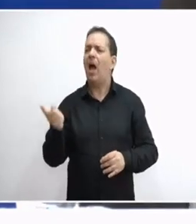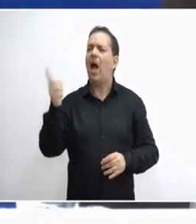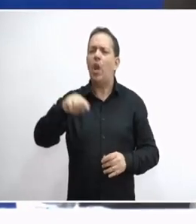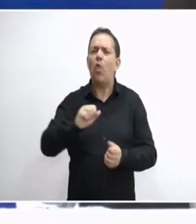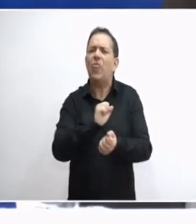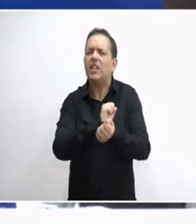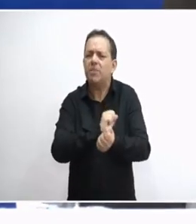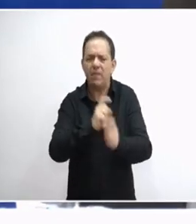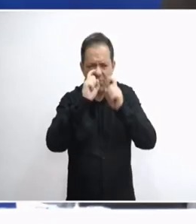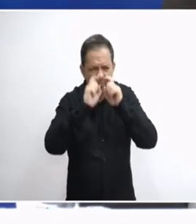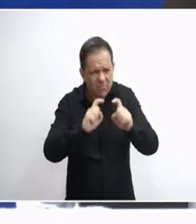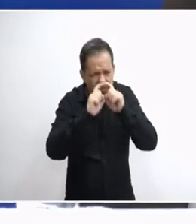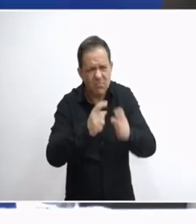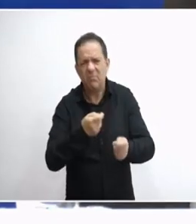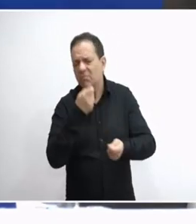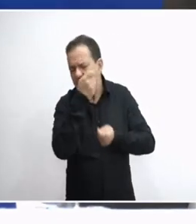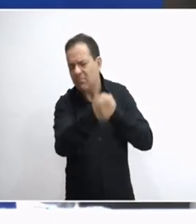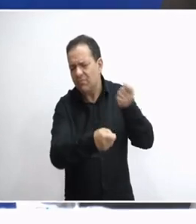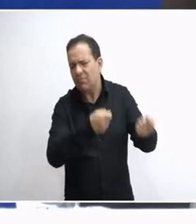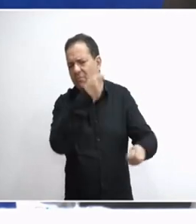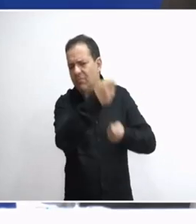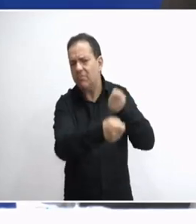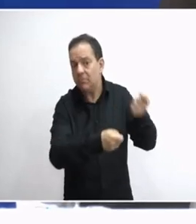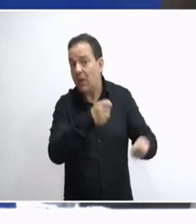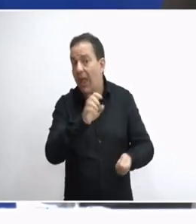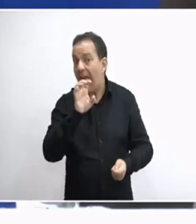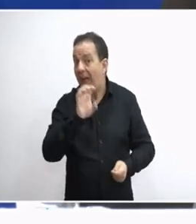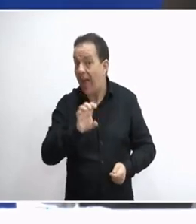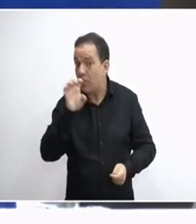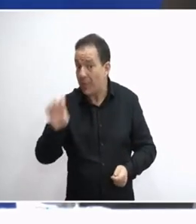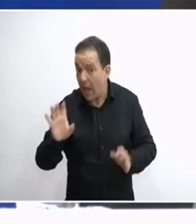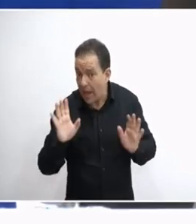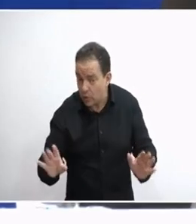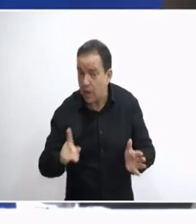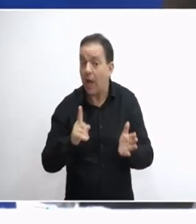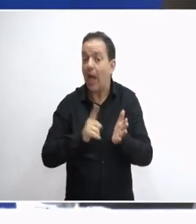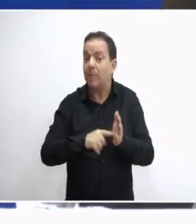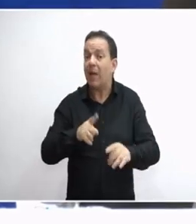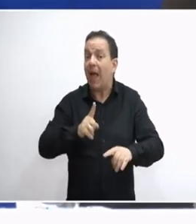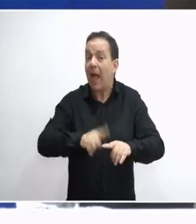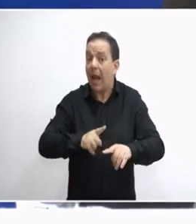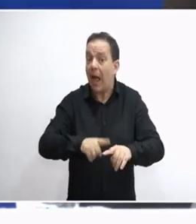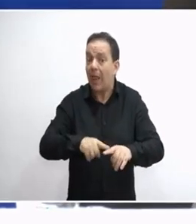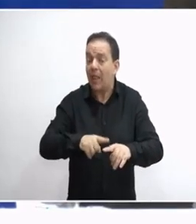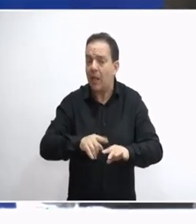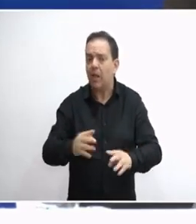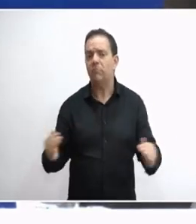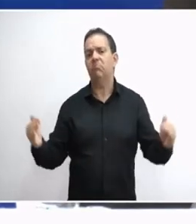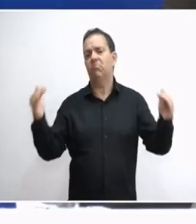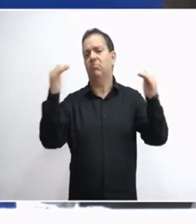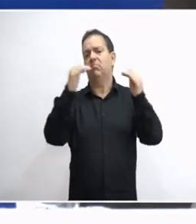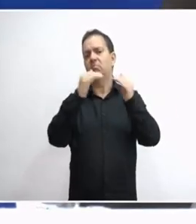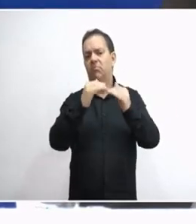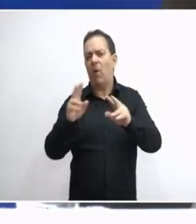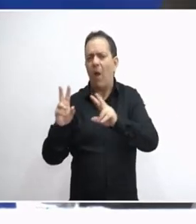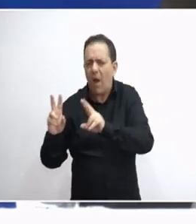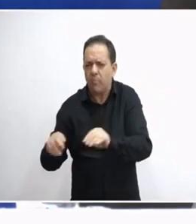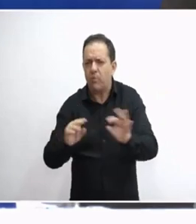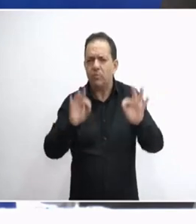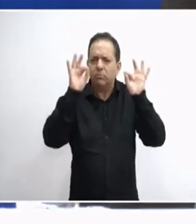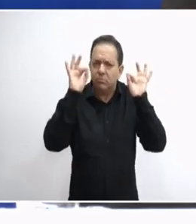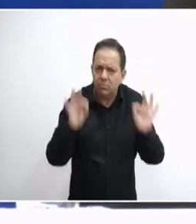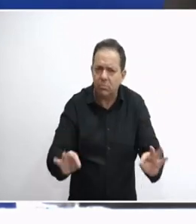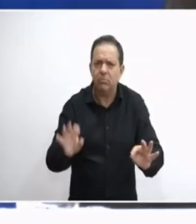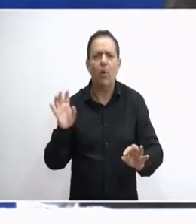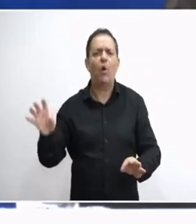δεσμεύσεις που έχουμε και που προβάλλουμε και δίνουμε στην Ευρώπη, θα έπρεπε σήμερα η χώρα μας να είναι ισάξια και εφάμιλη με